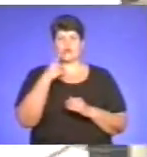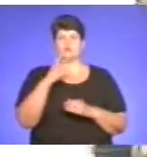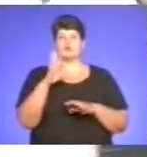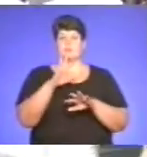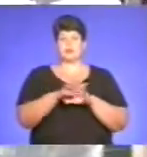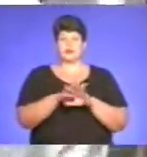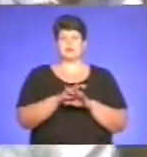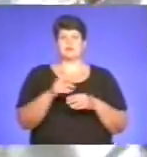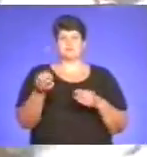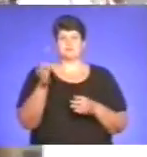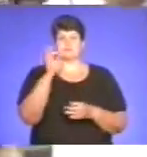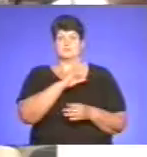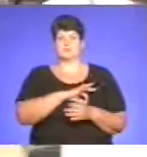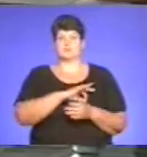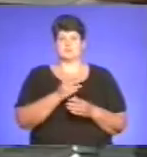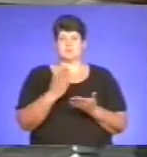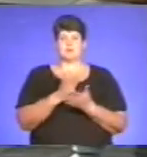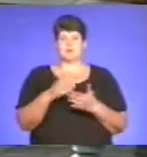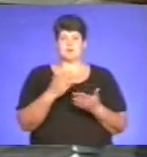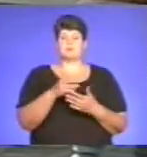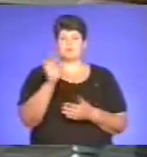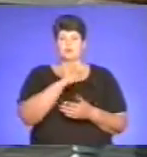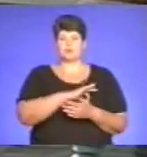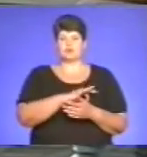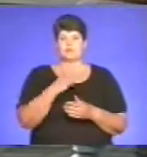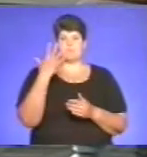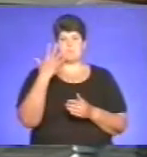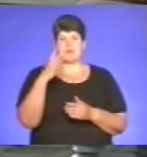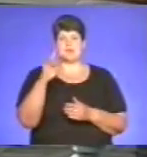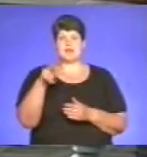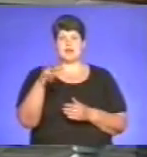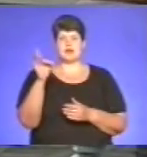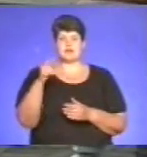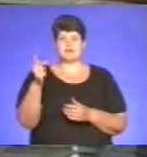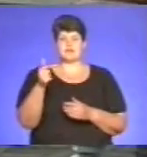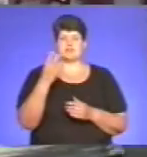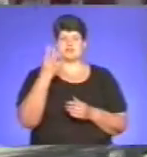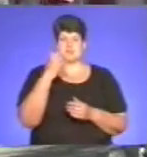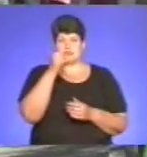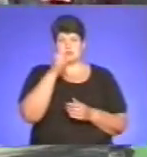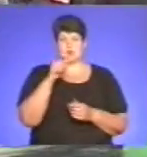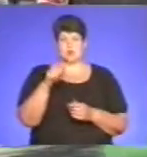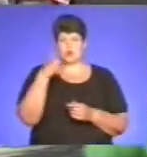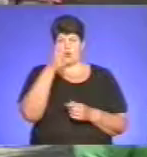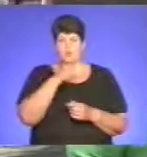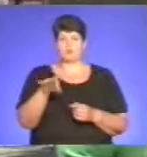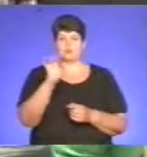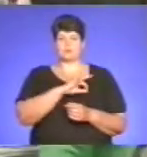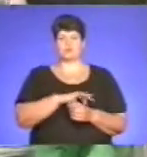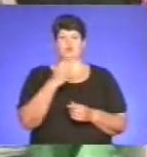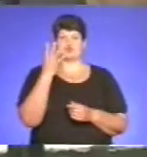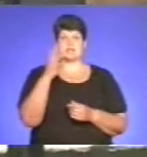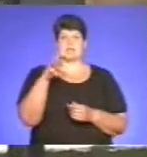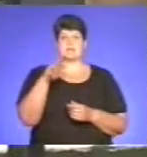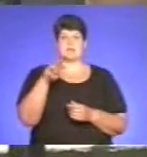прибуток. За підсумками минулого року, вперше за три роки він склав 5 мільярдів гривень, а за чотири місяці поточного року прибуток становить понад 4